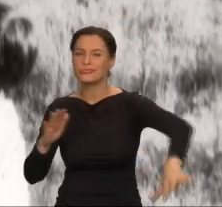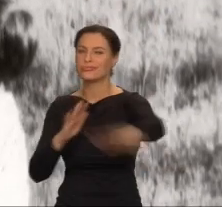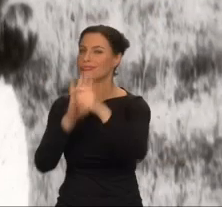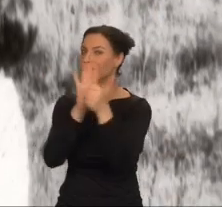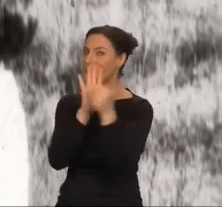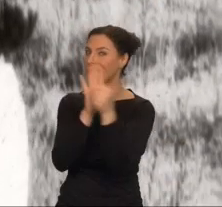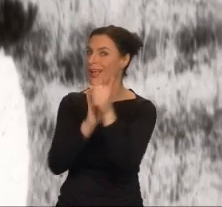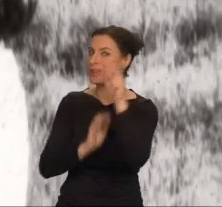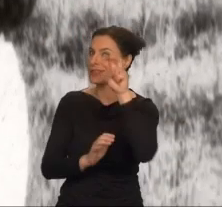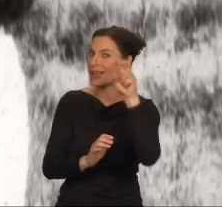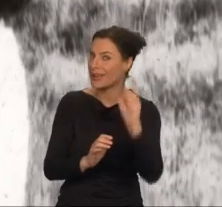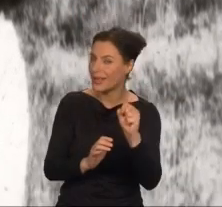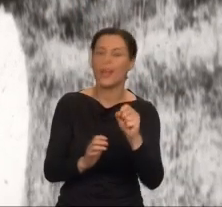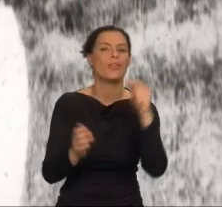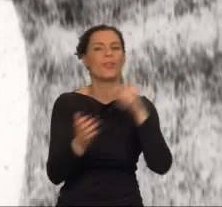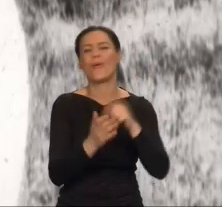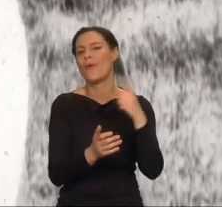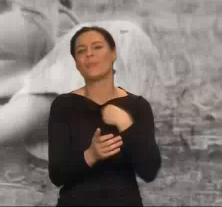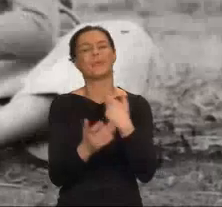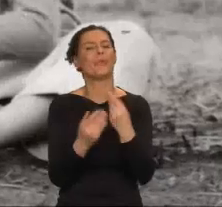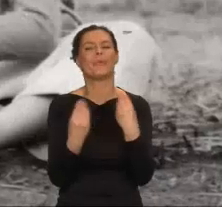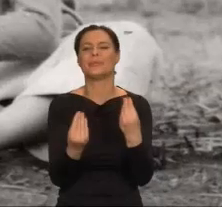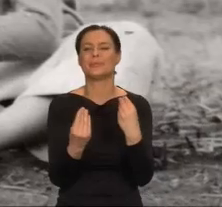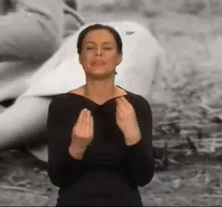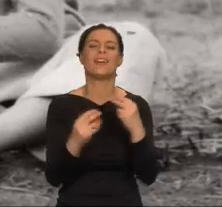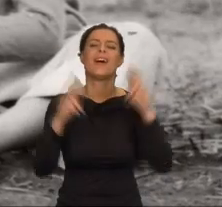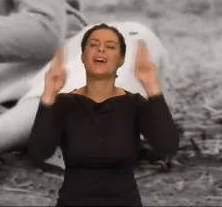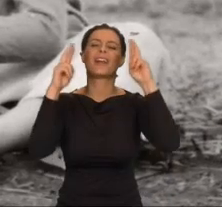To był raj dla introwertyka.